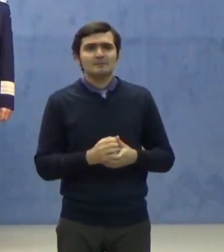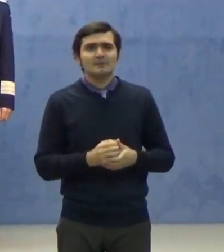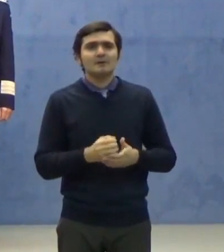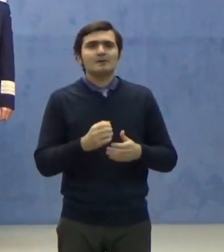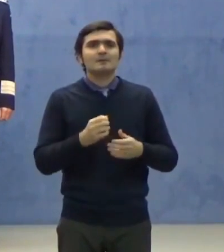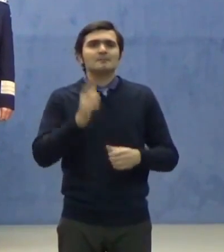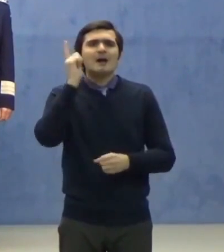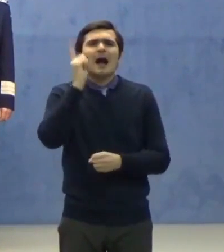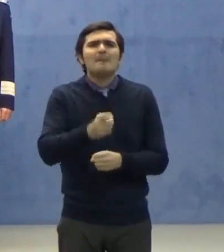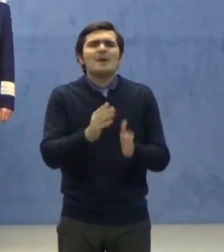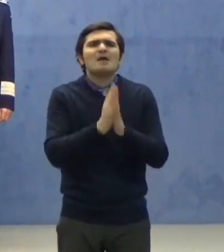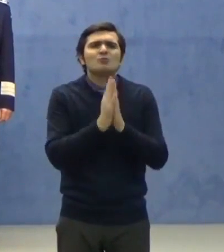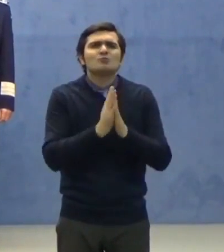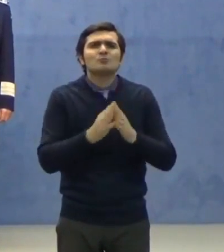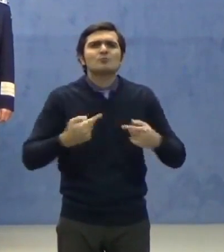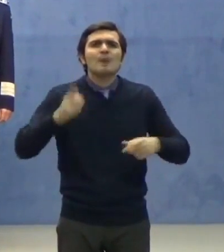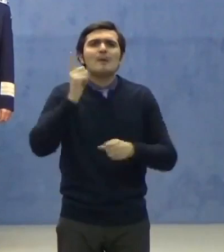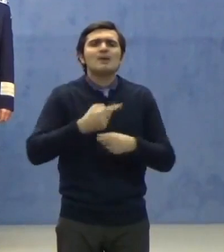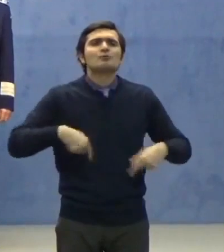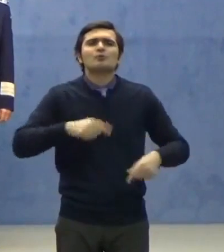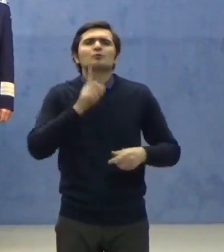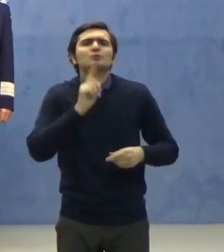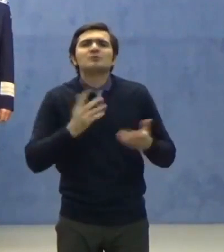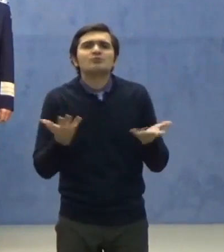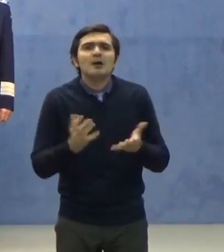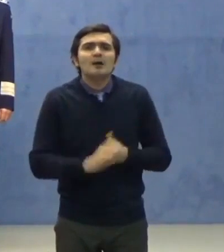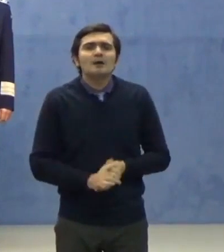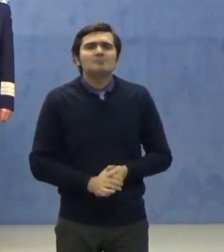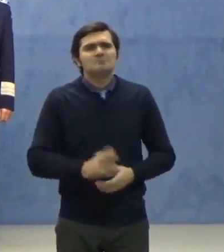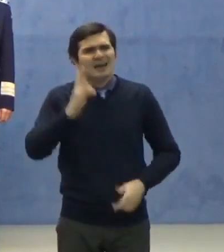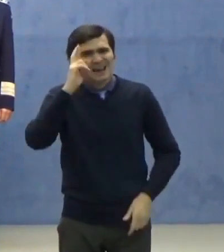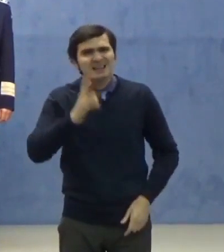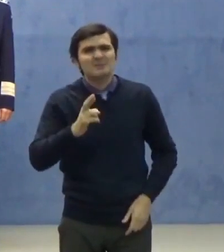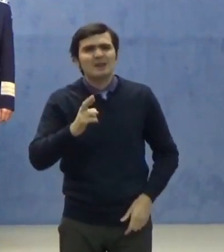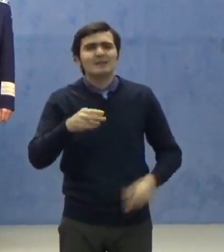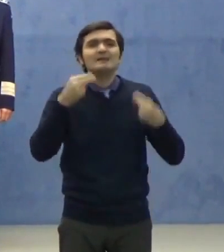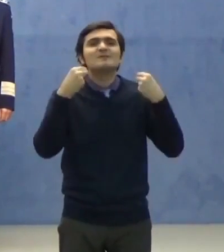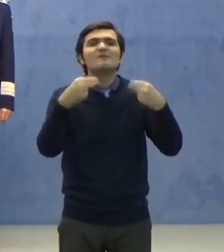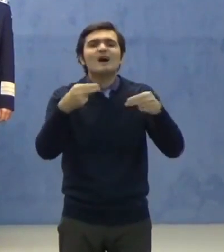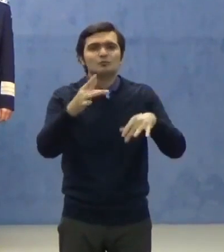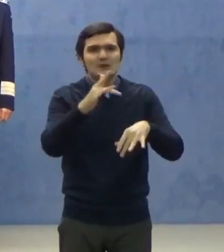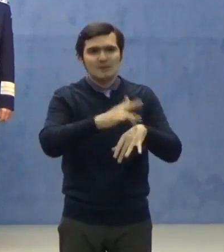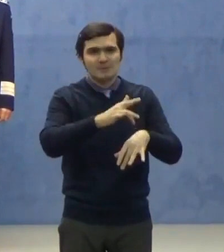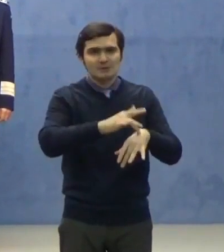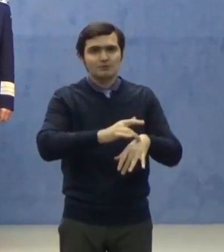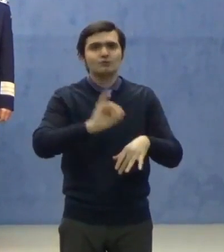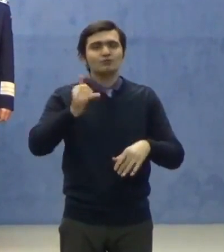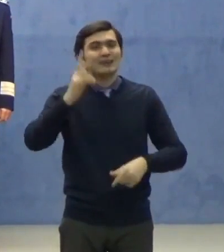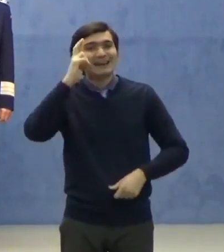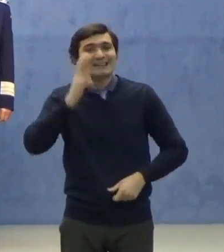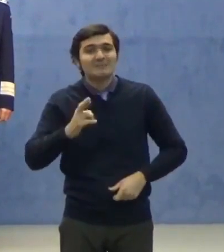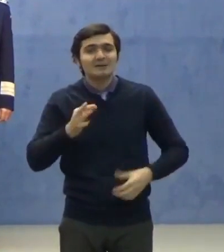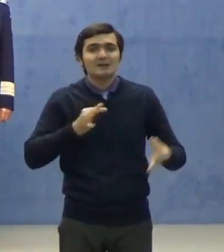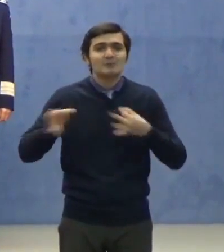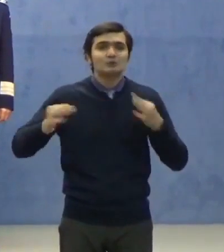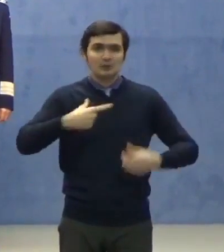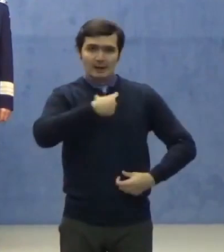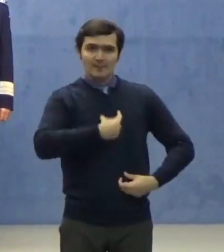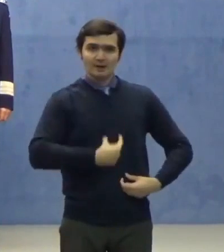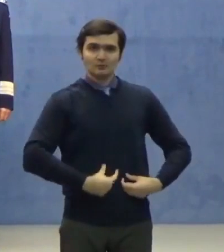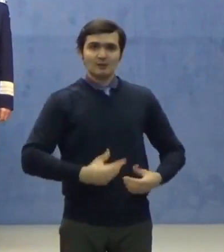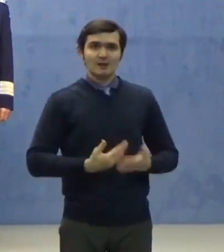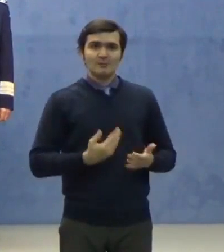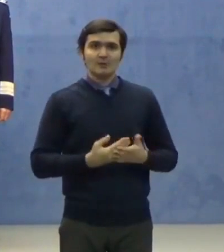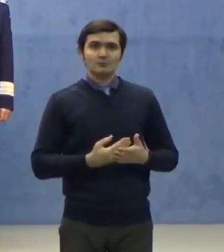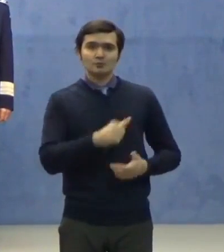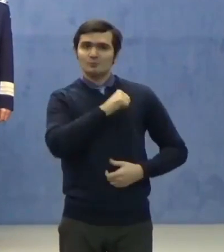Apelul nostru este simplu. Respectați sfaturile medicilor și măsurile personale de